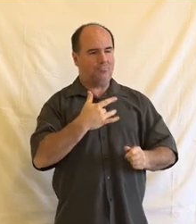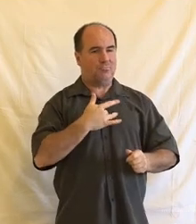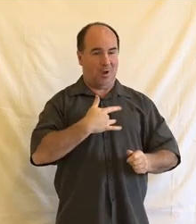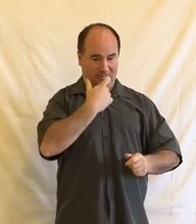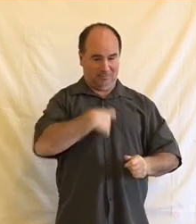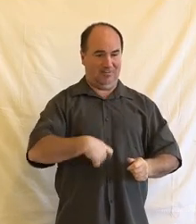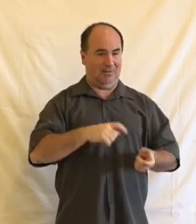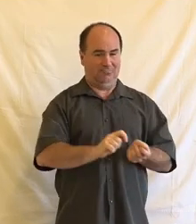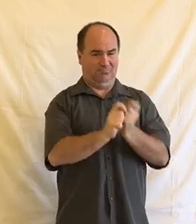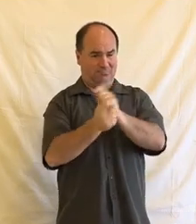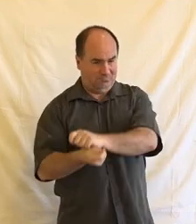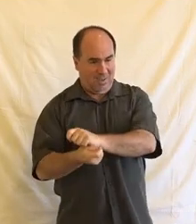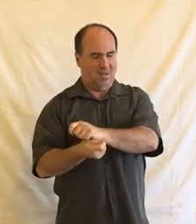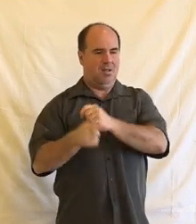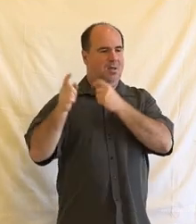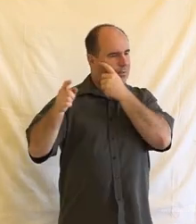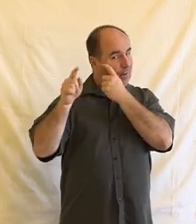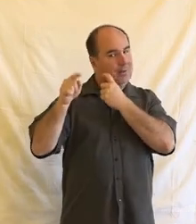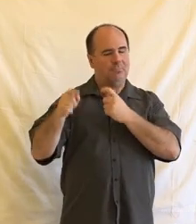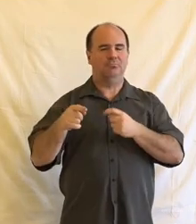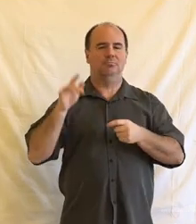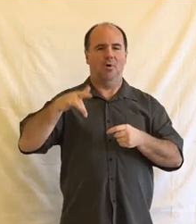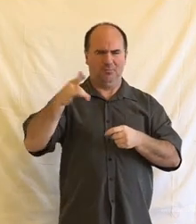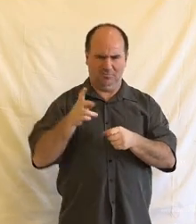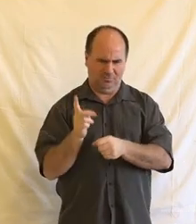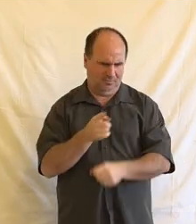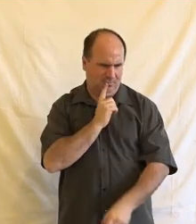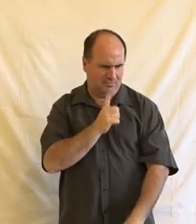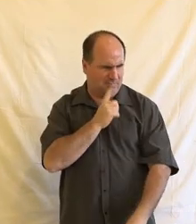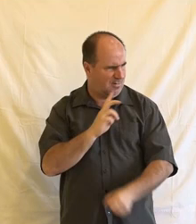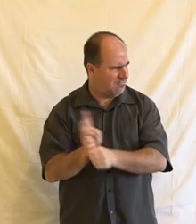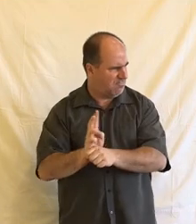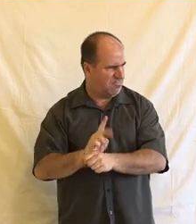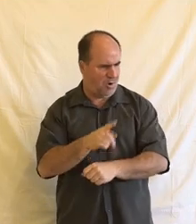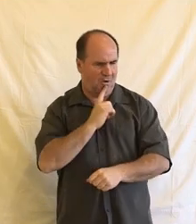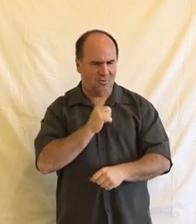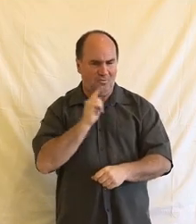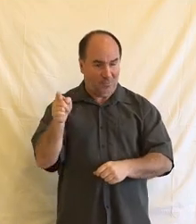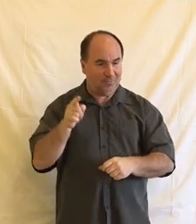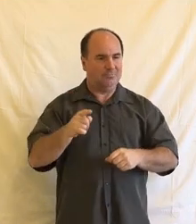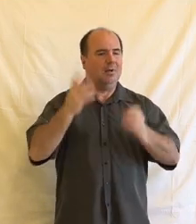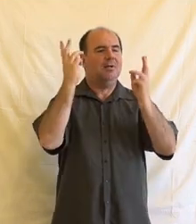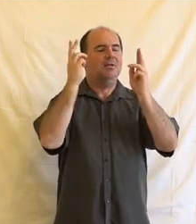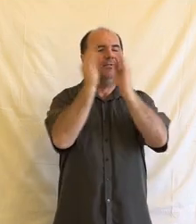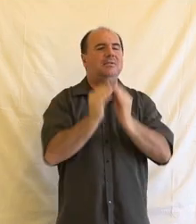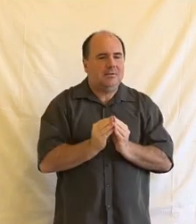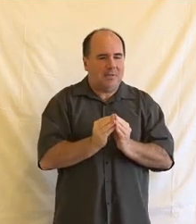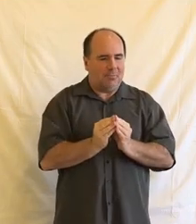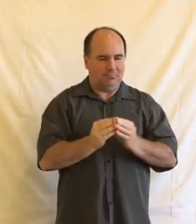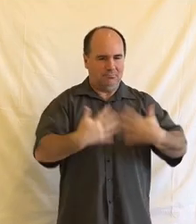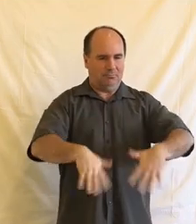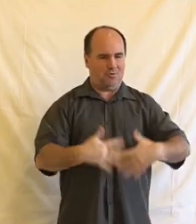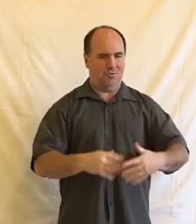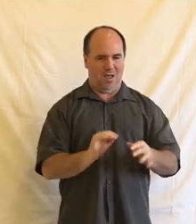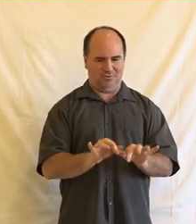pravděpodobně podvodné nebo vlastně jako velmi podezřelé, tudíž s největší pravděpodobností podvodné. Těmto lidem byly